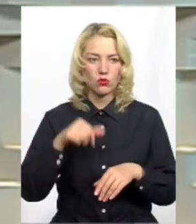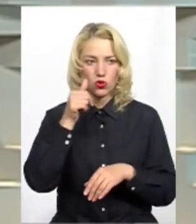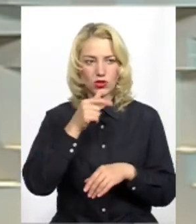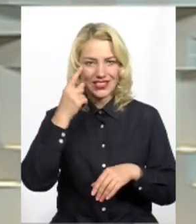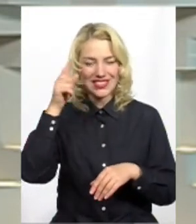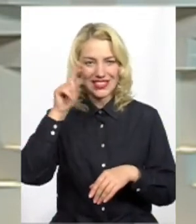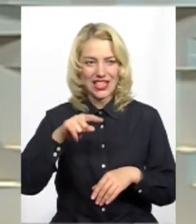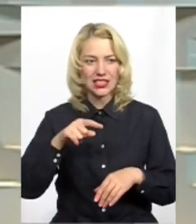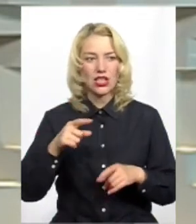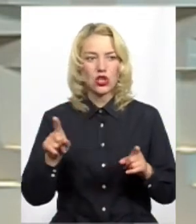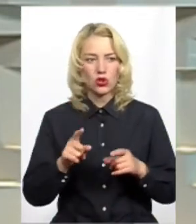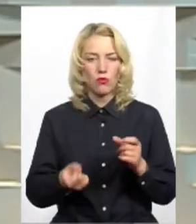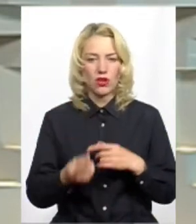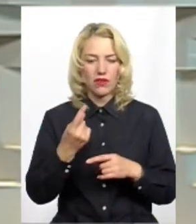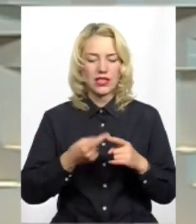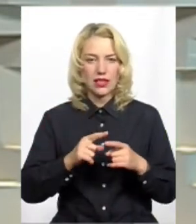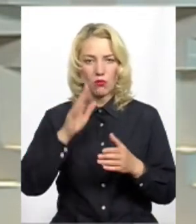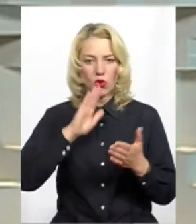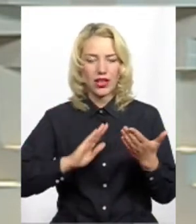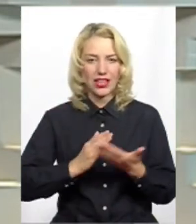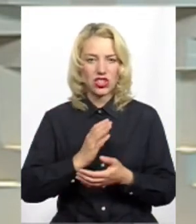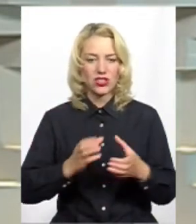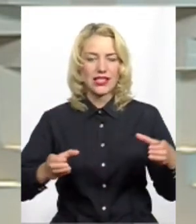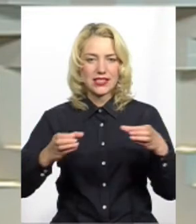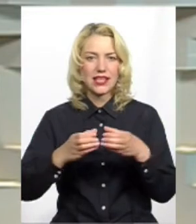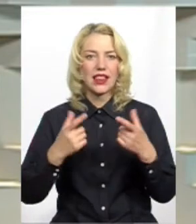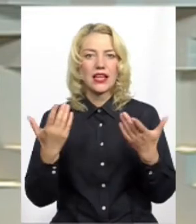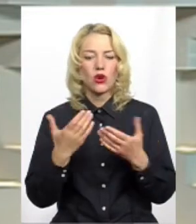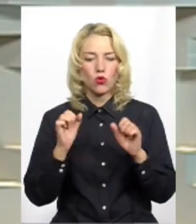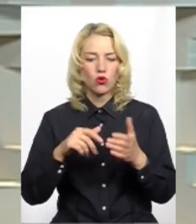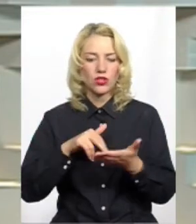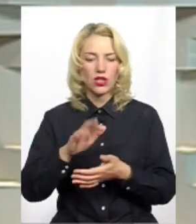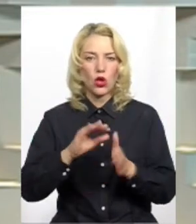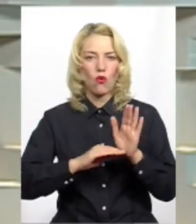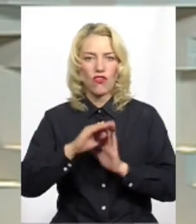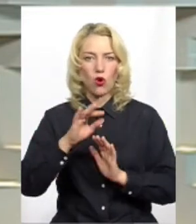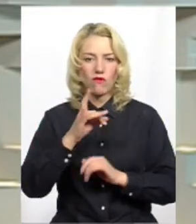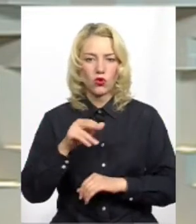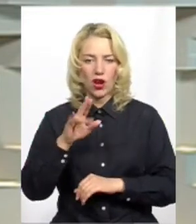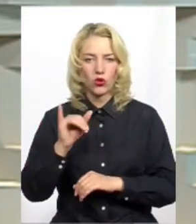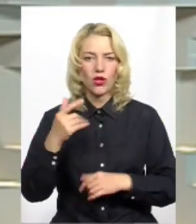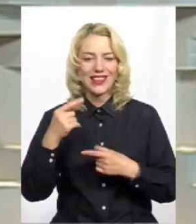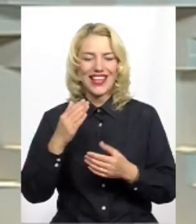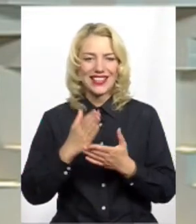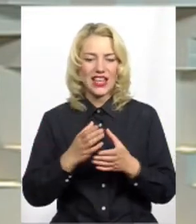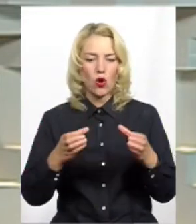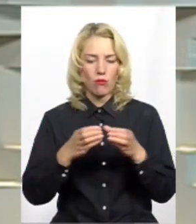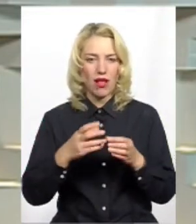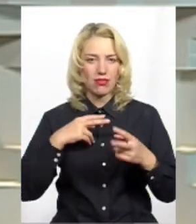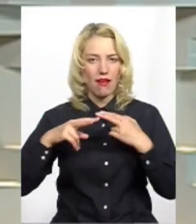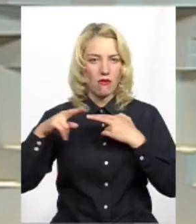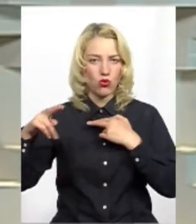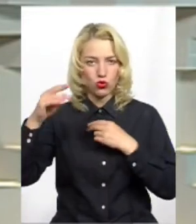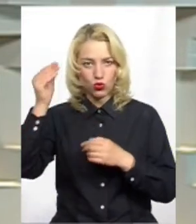що нарешті з'явилась та політична сила, з якою можна йти Верховну Раду, в якій є команда моїх однодумців,